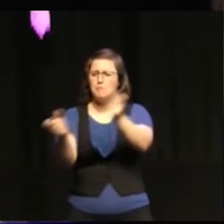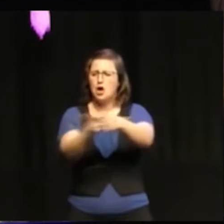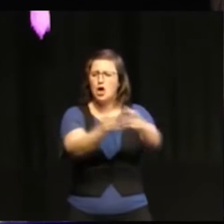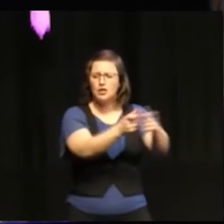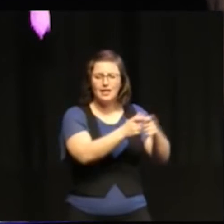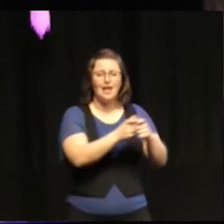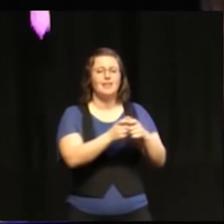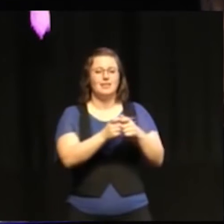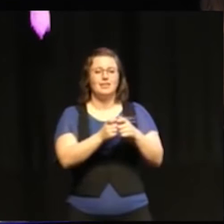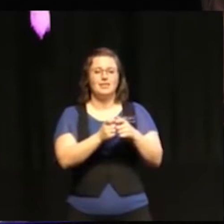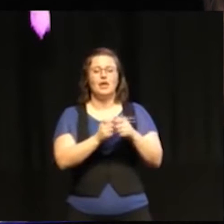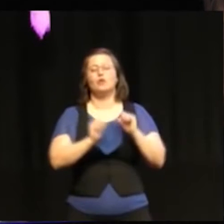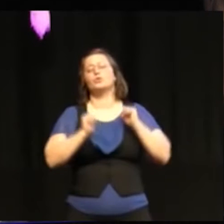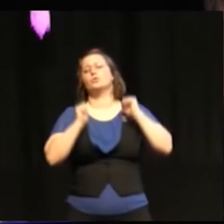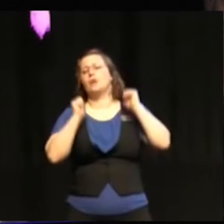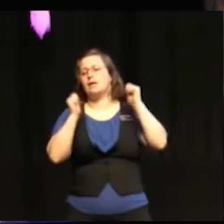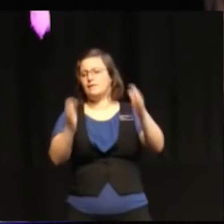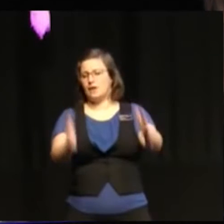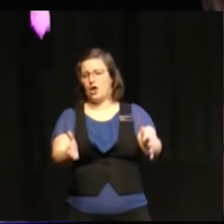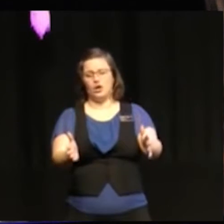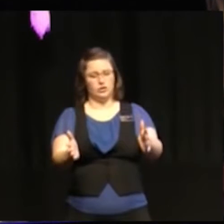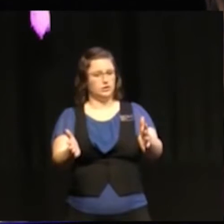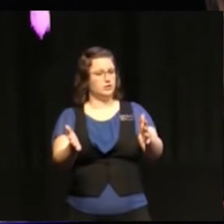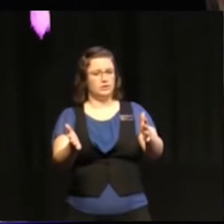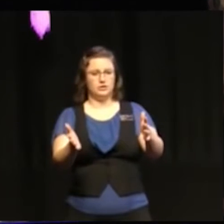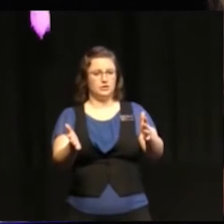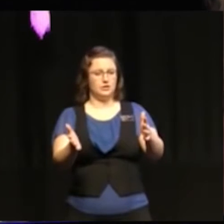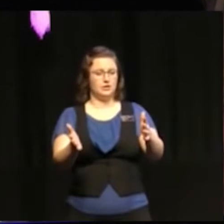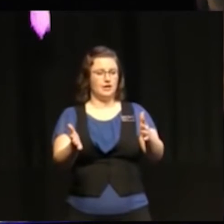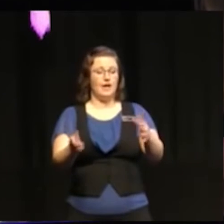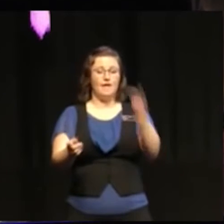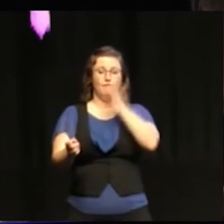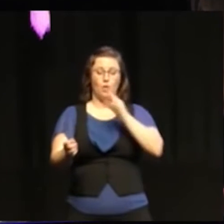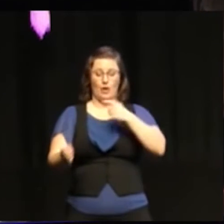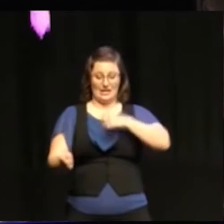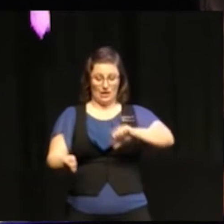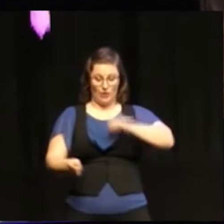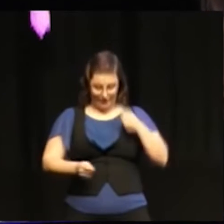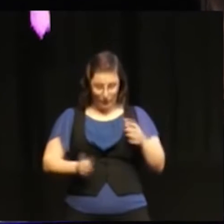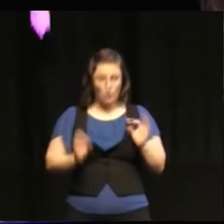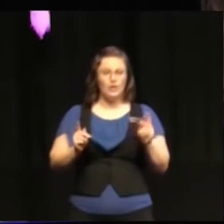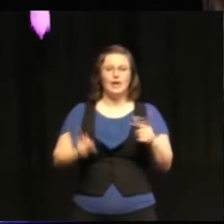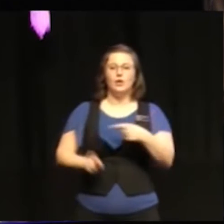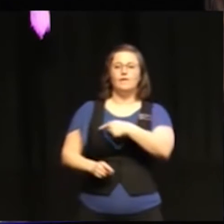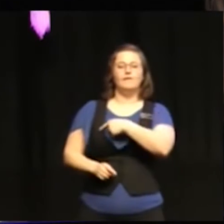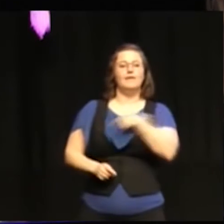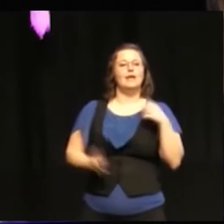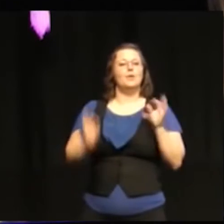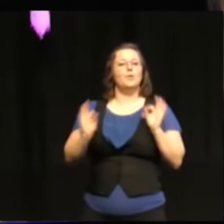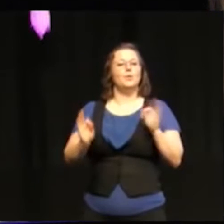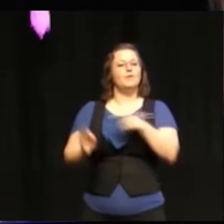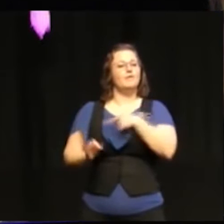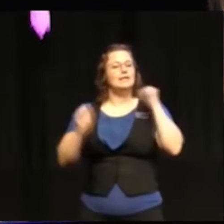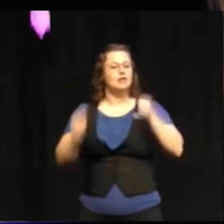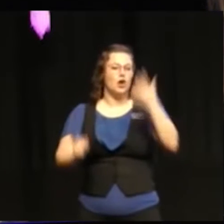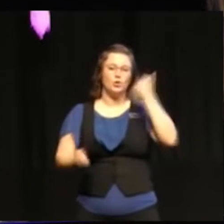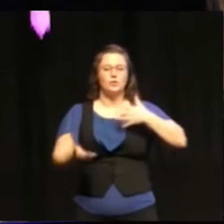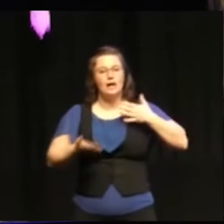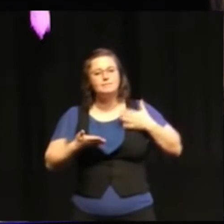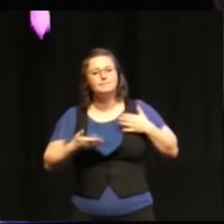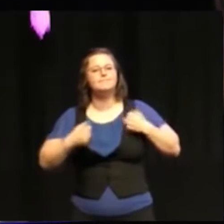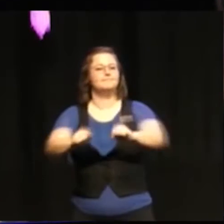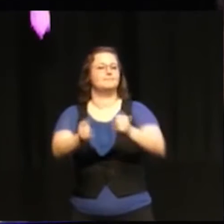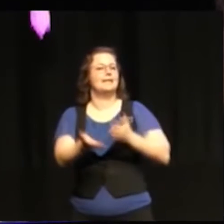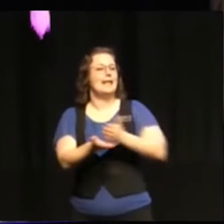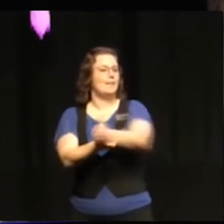självklart ställer sig frågan hur vi ska kunna genomföra det här.